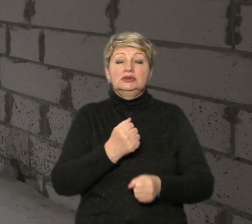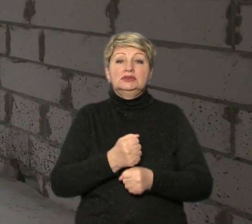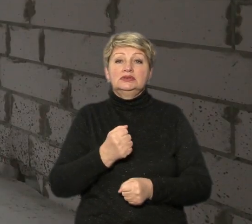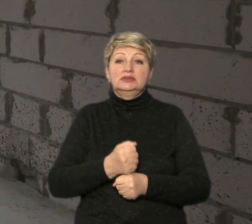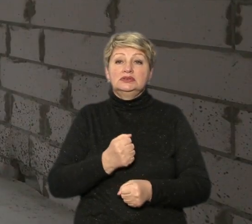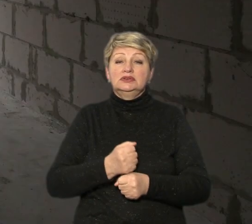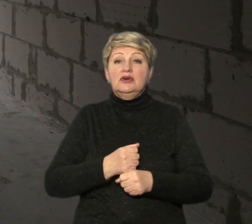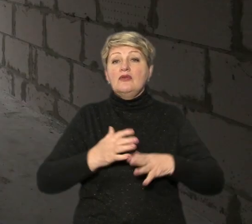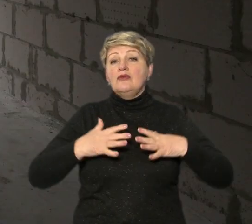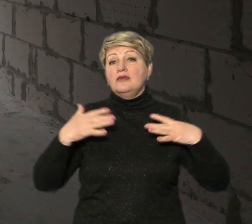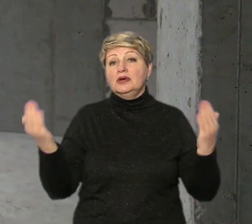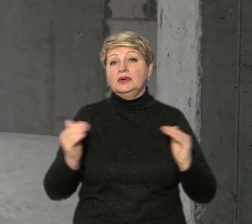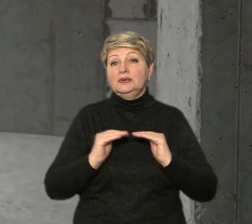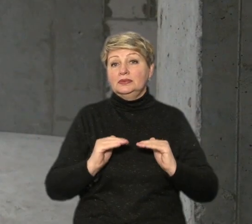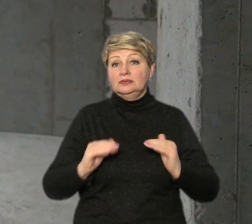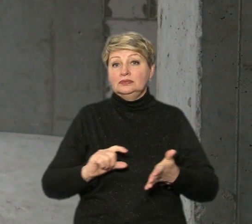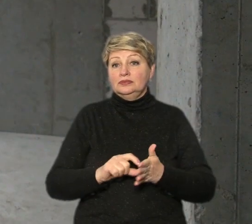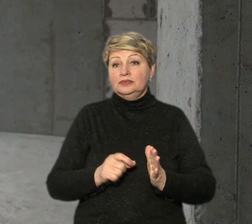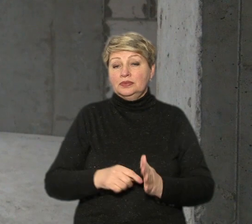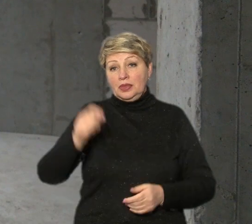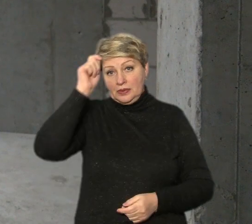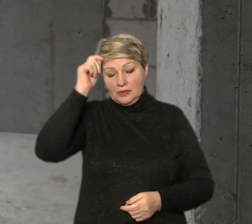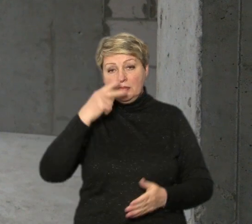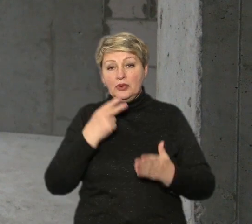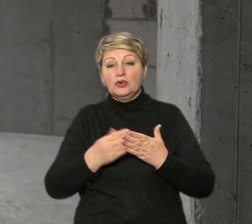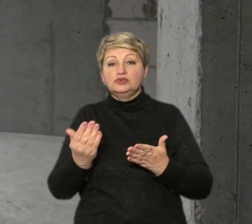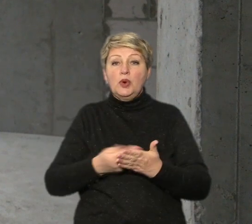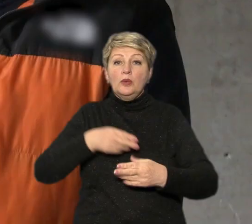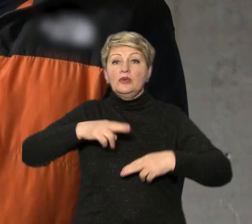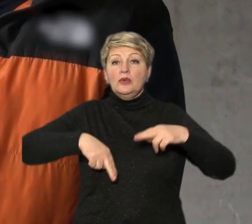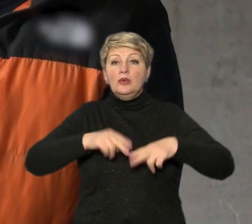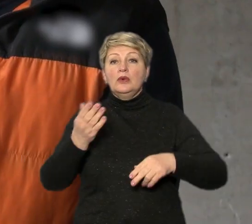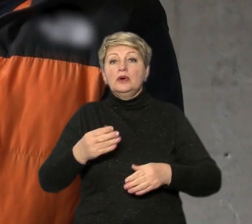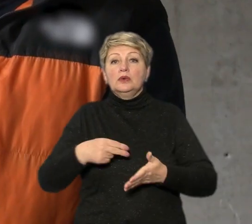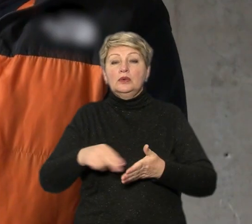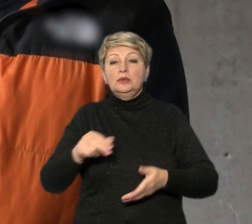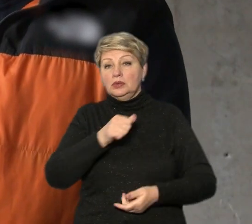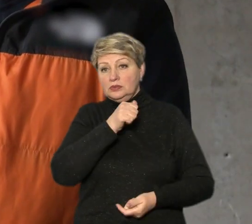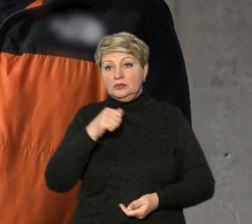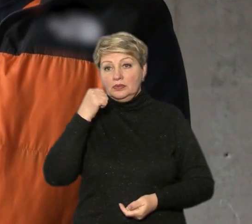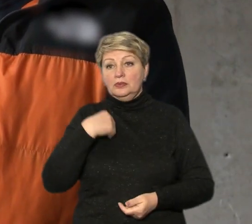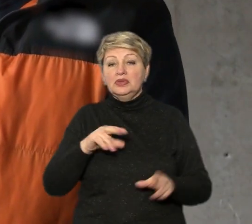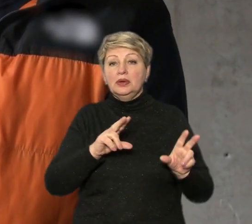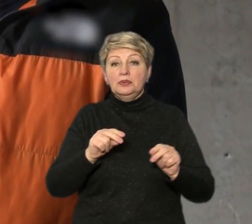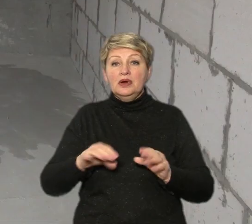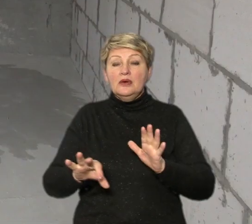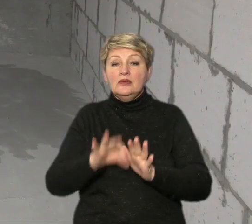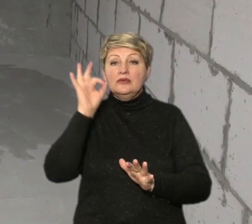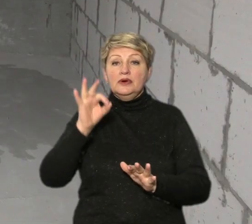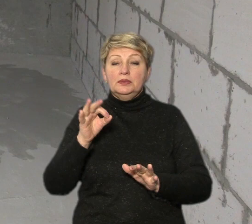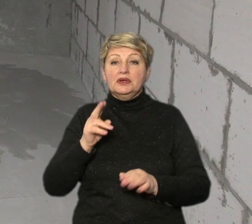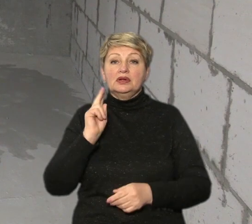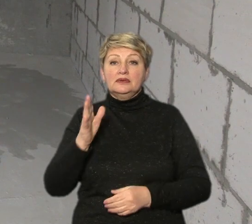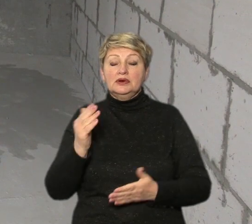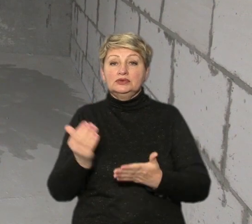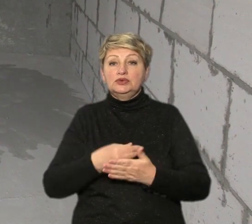дитячу кімнату. Пан Роман показує квартиру в новобудові, яку придбав торік. Мені пощастило вибрати квартиру в цій новобудові,